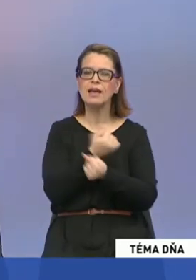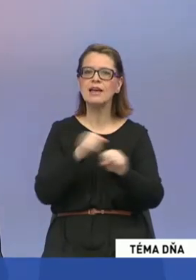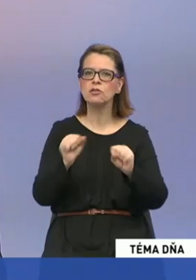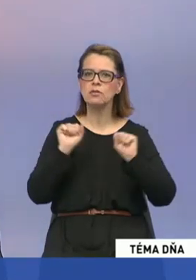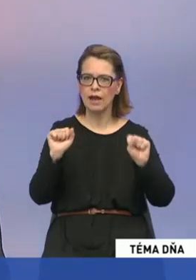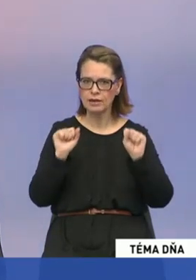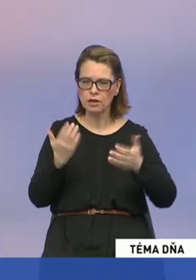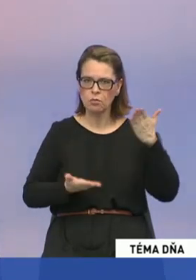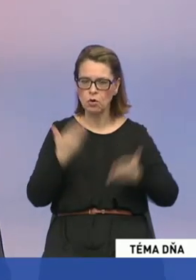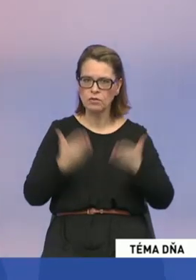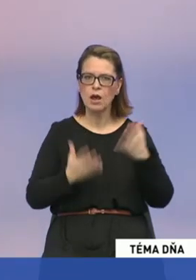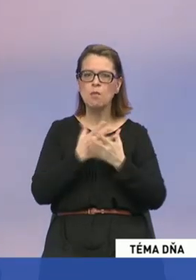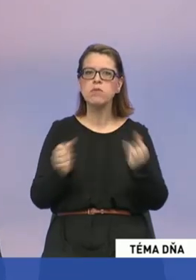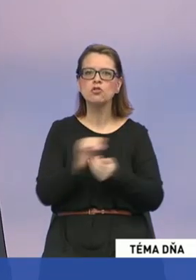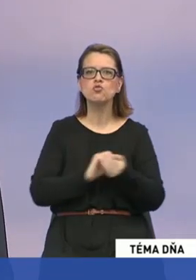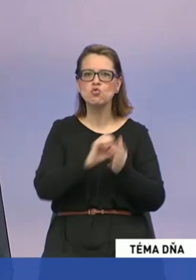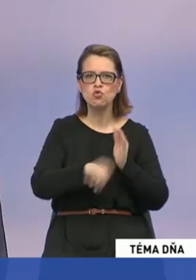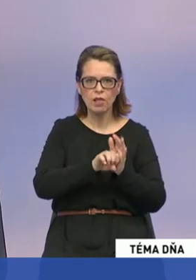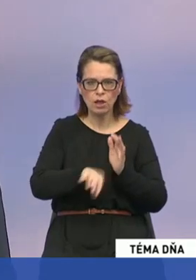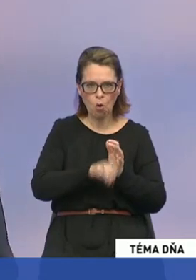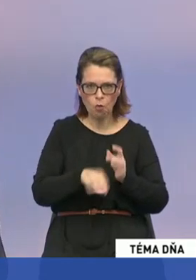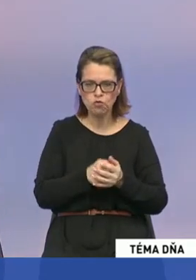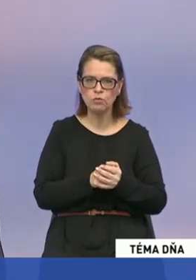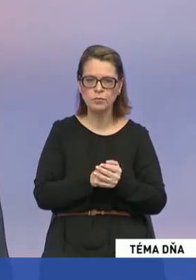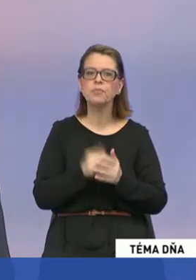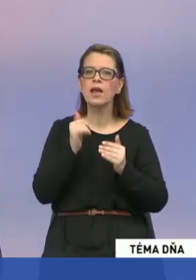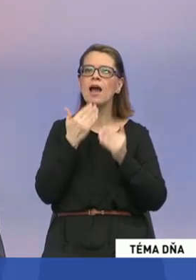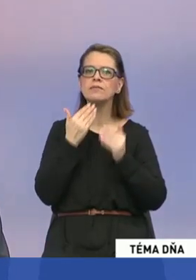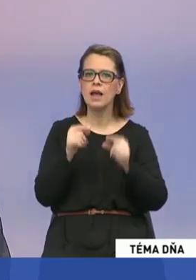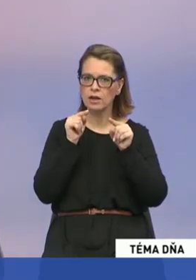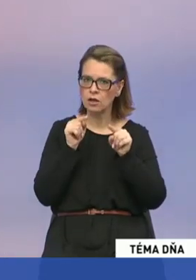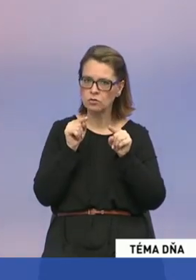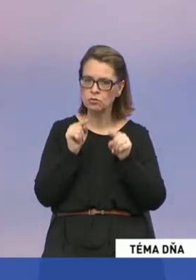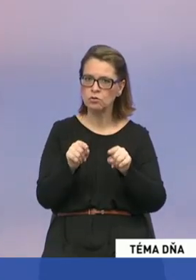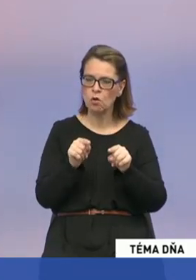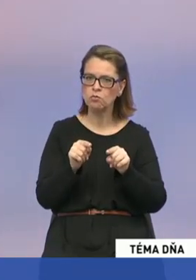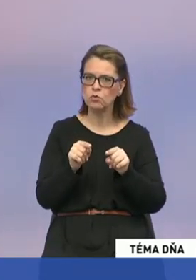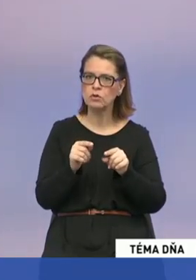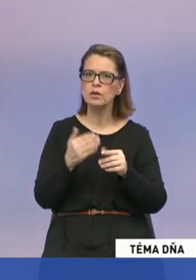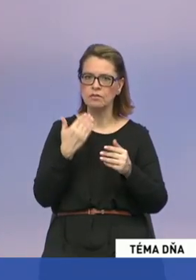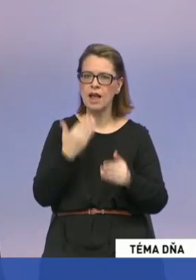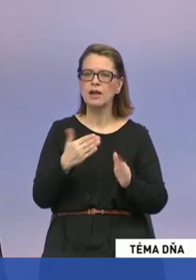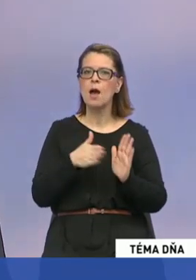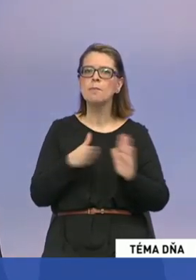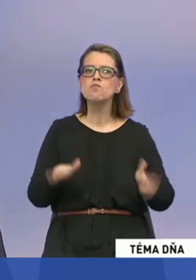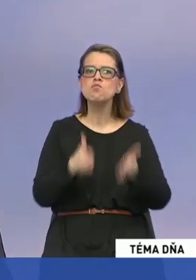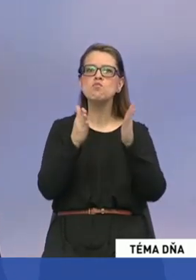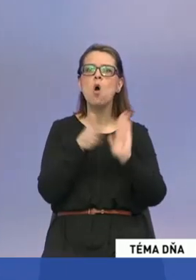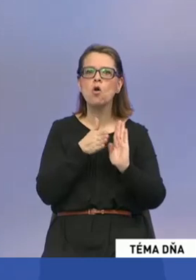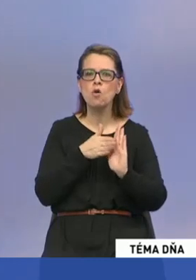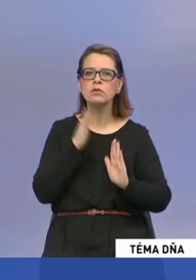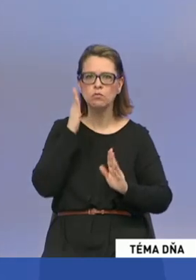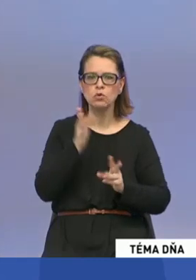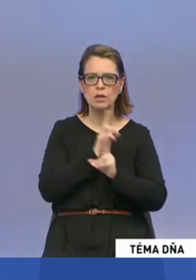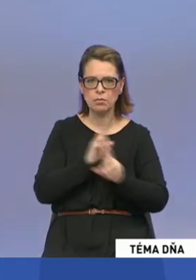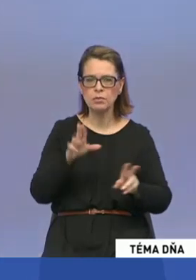považovaná za bezuhlíkovú a aj vďaka tomu, hlavne vďaka Mochucian, budeme môcť, alebo mali by sme byť schopní